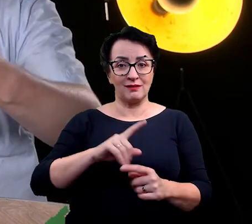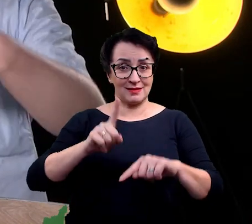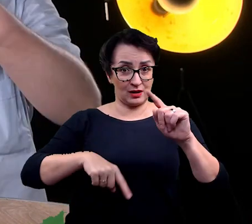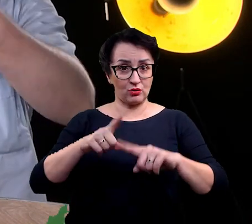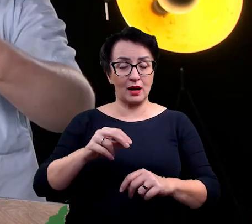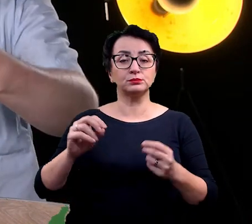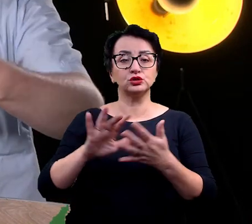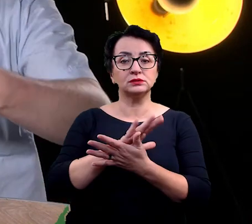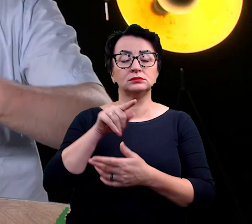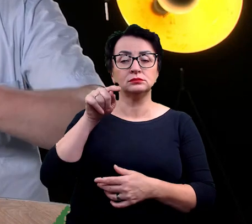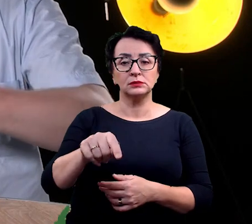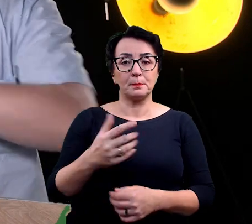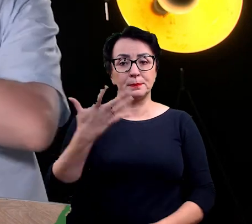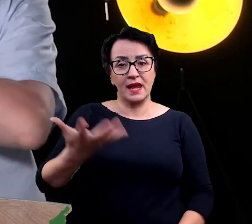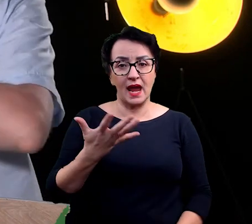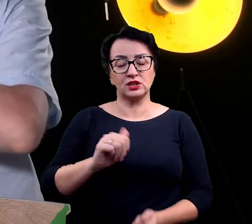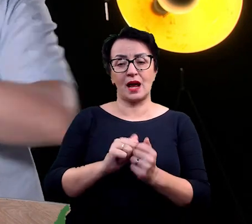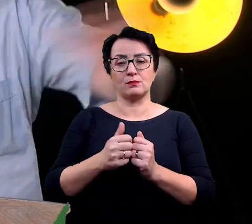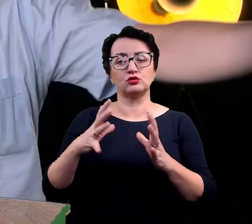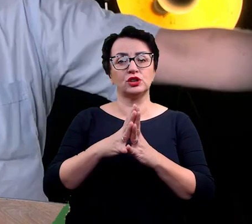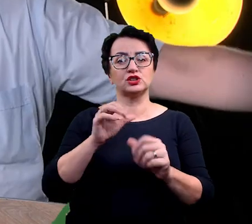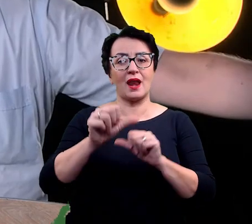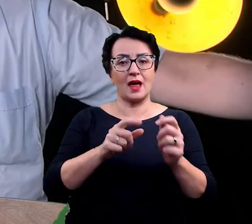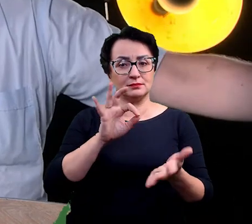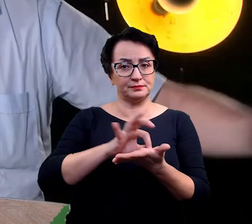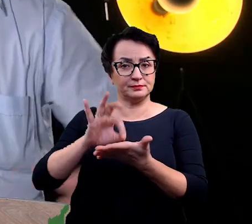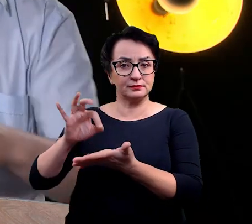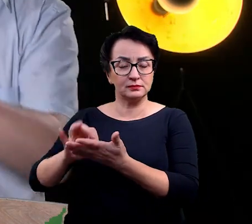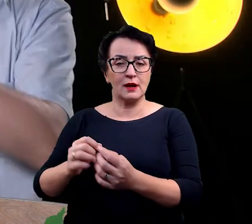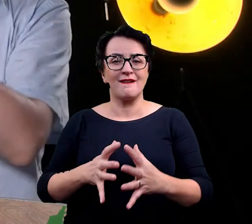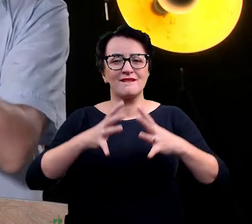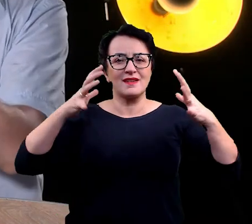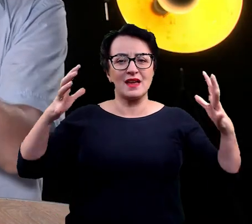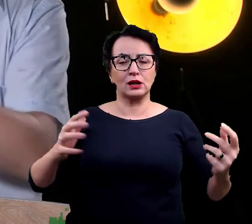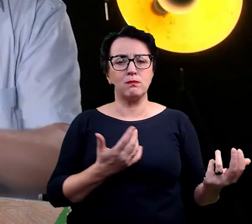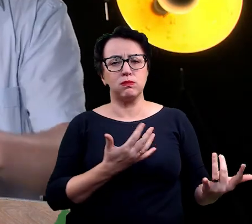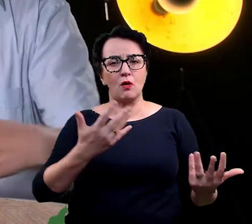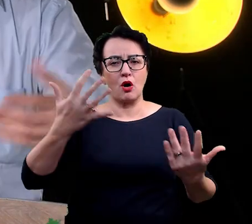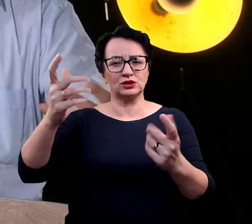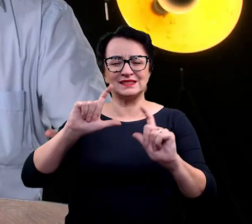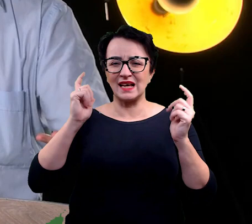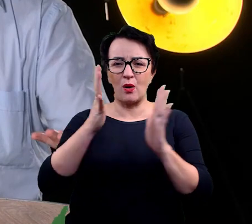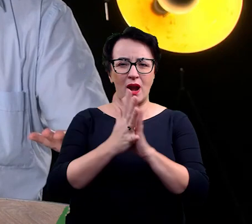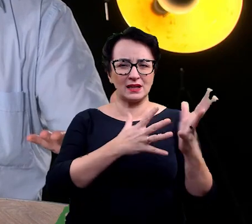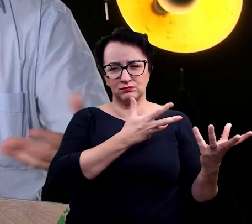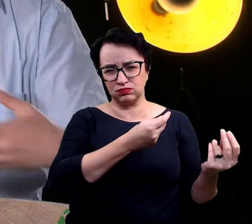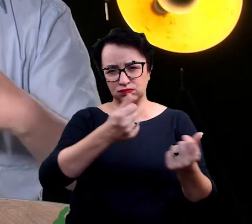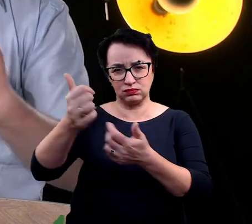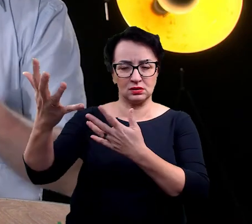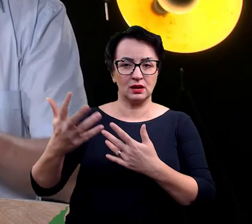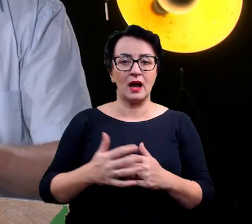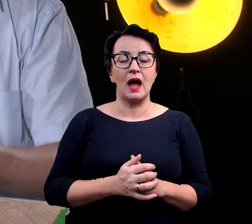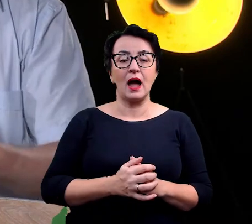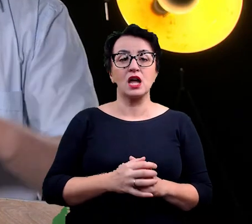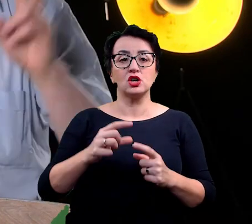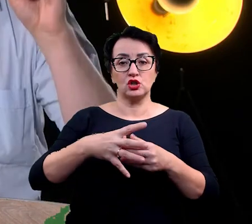pięć, co dziesięć lat następuje gigantyczny pożar, który wymazuje cały ten las. Wtedy otwierają się szyszki, z których wyrastają nowe sosny. Ta roślina jest